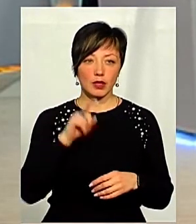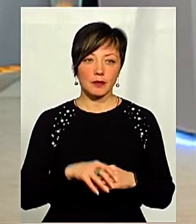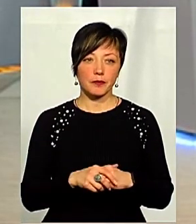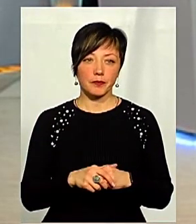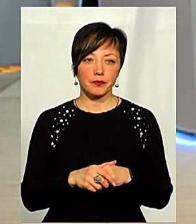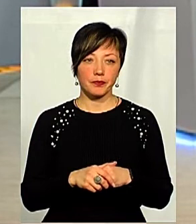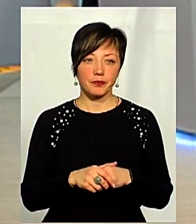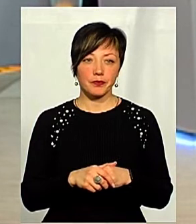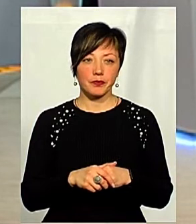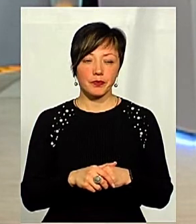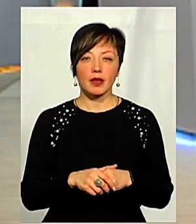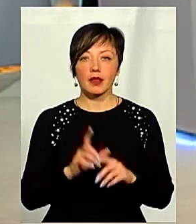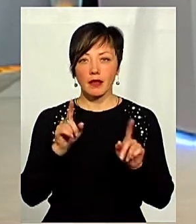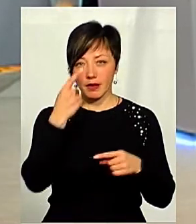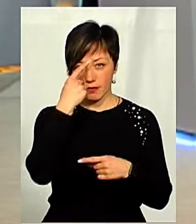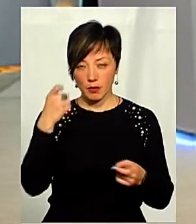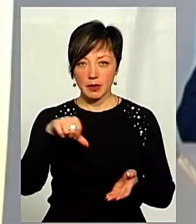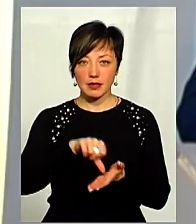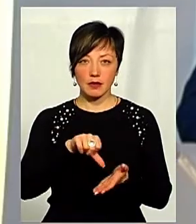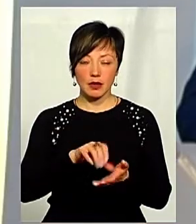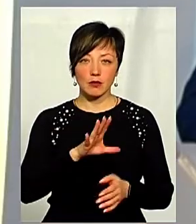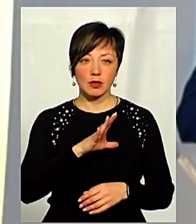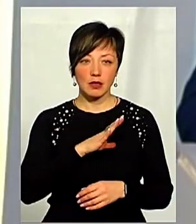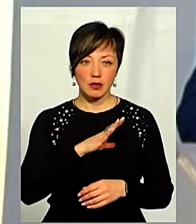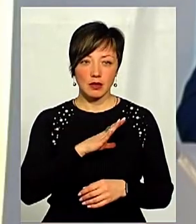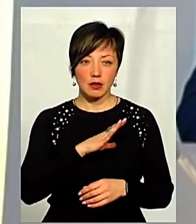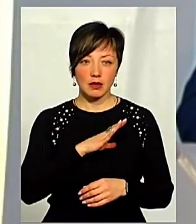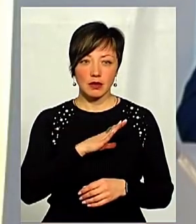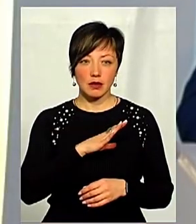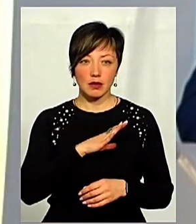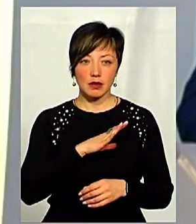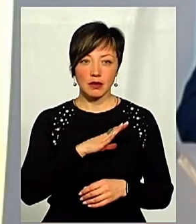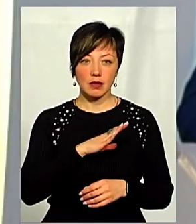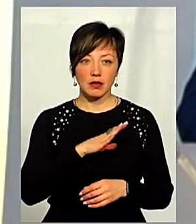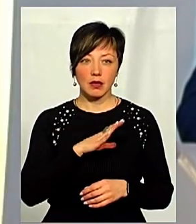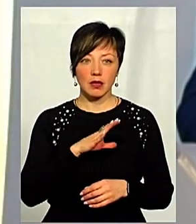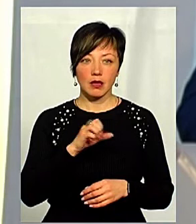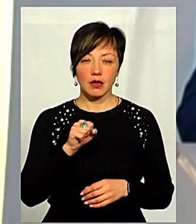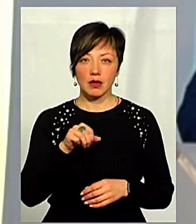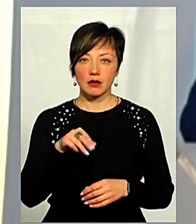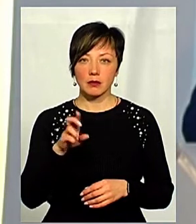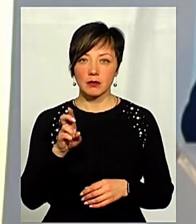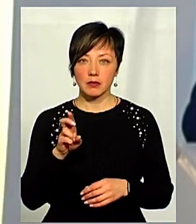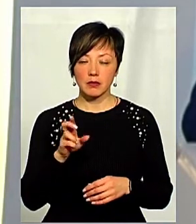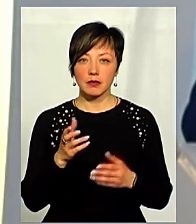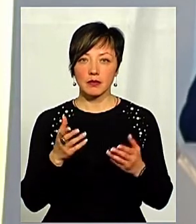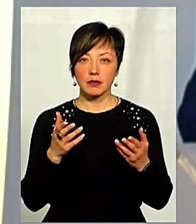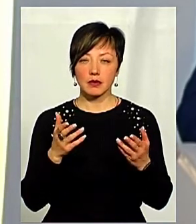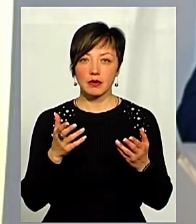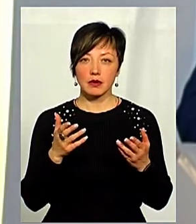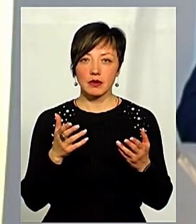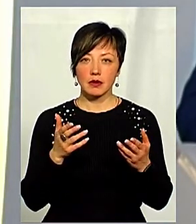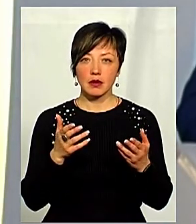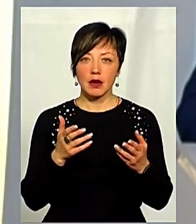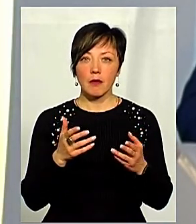Навіть викриваю таку вам інформацію, що до мене приїжджали приставки мережі АТБ, які також з'якавилися саме питанням